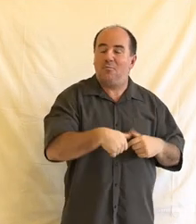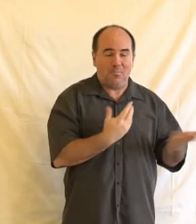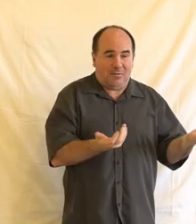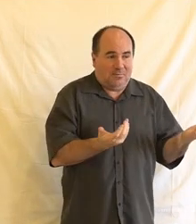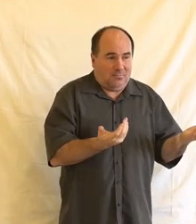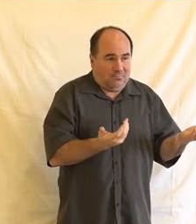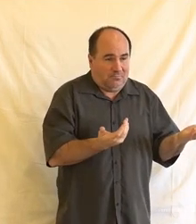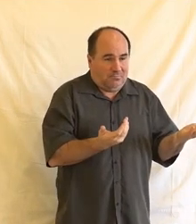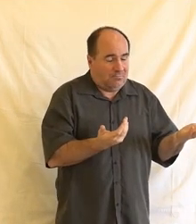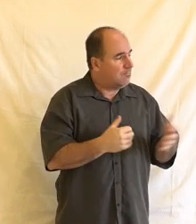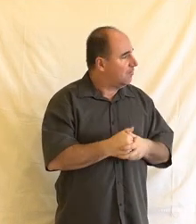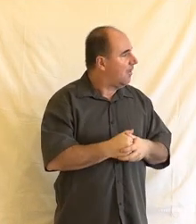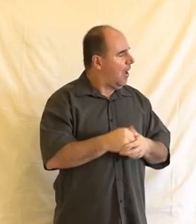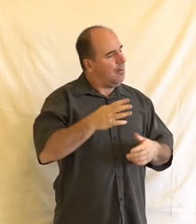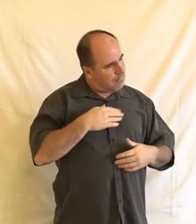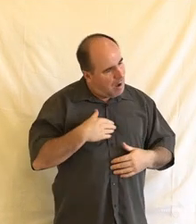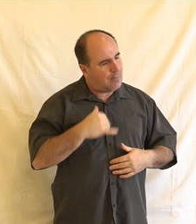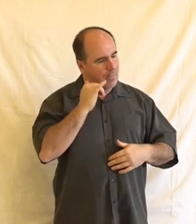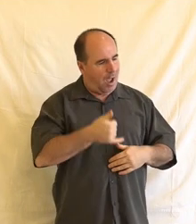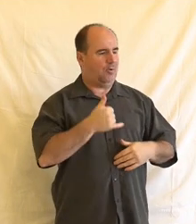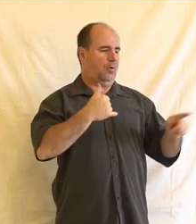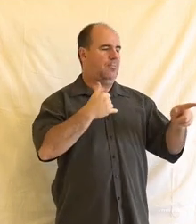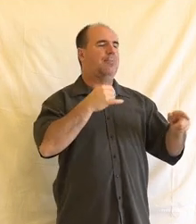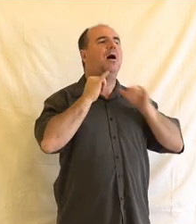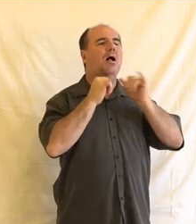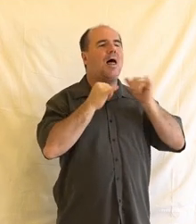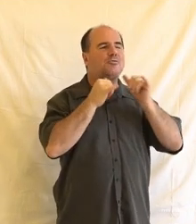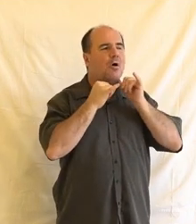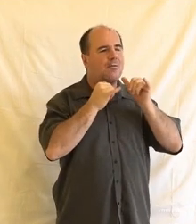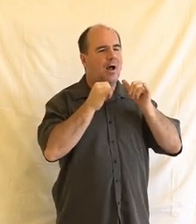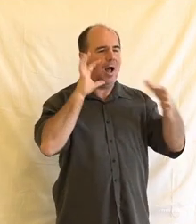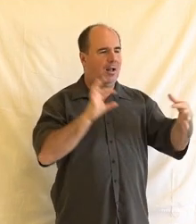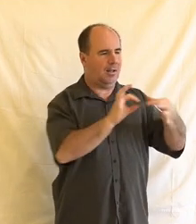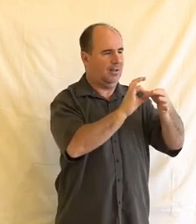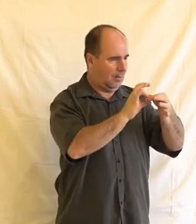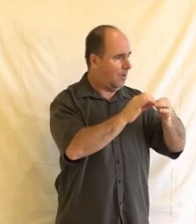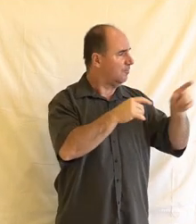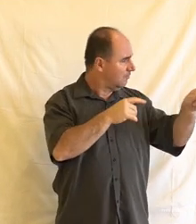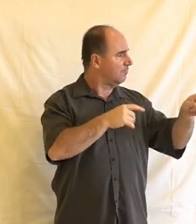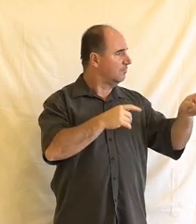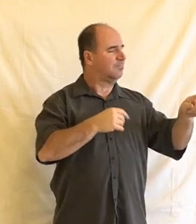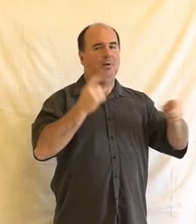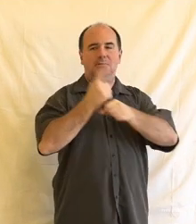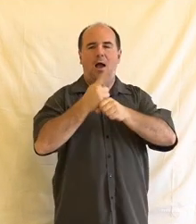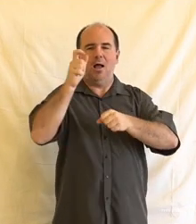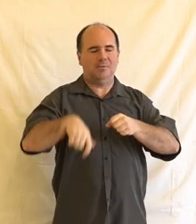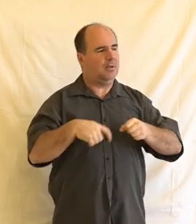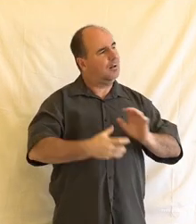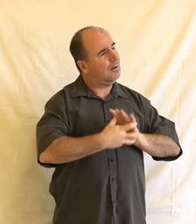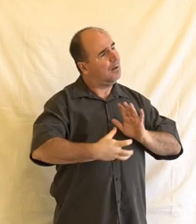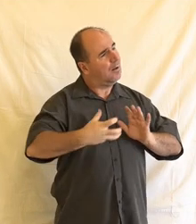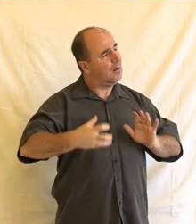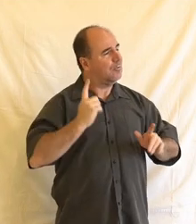linku hlasovou, kde je živý asistent, který by se zákazníkem hovořil, je vlastně navíc něco, co děláme proto, protože těm